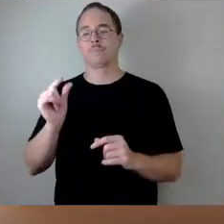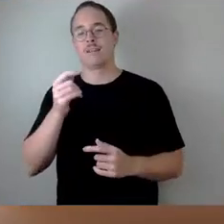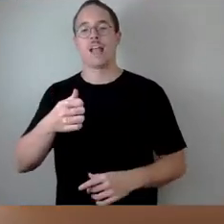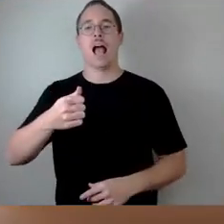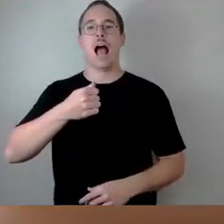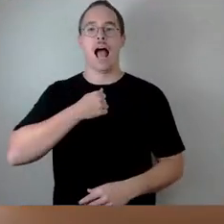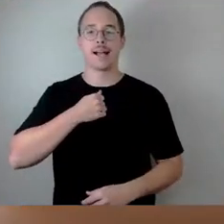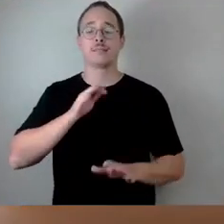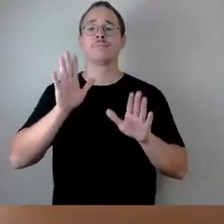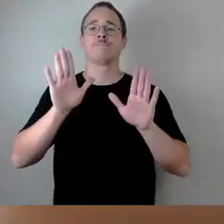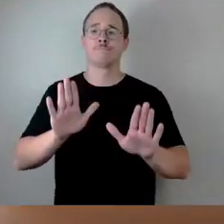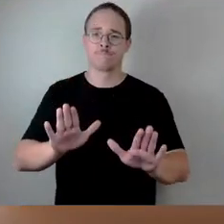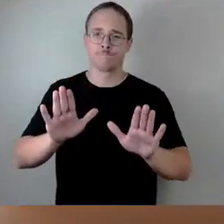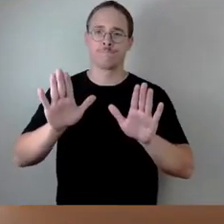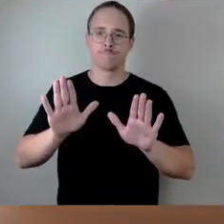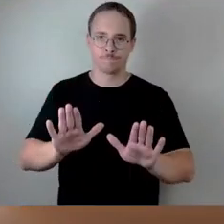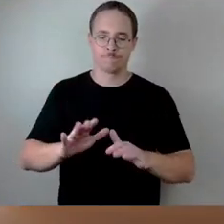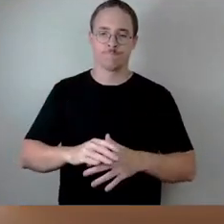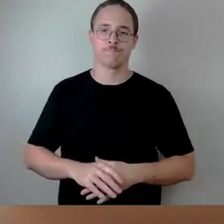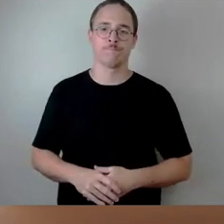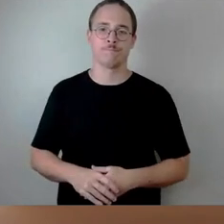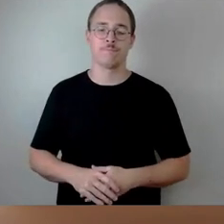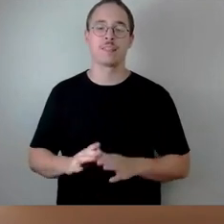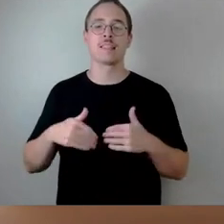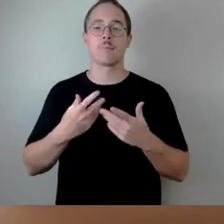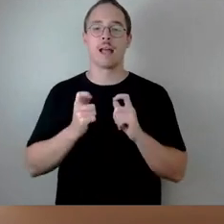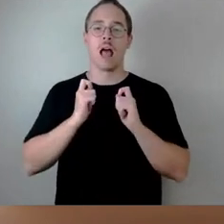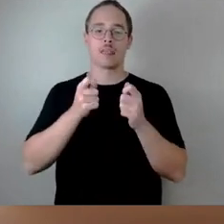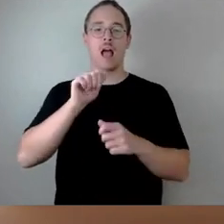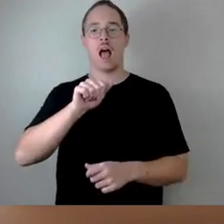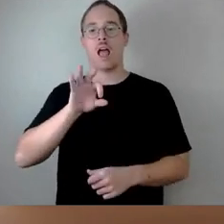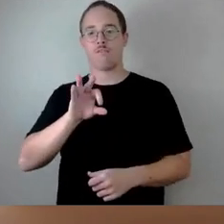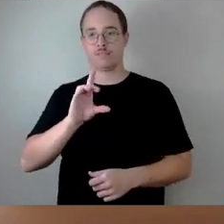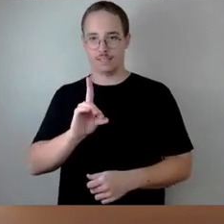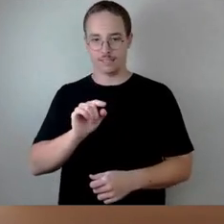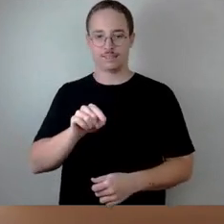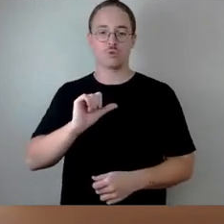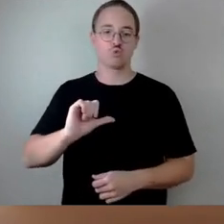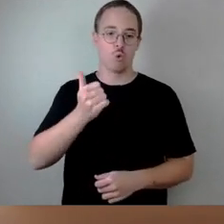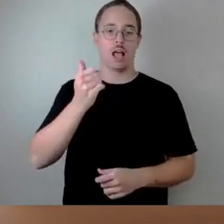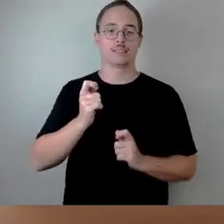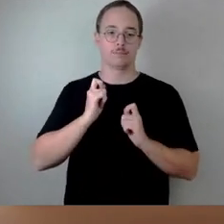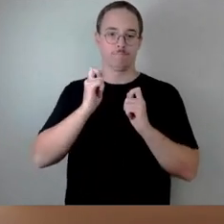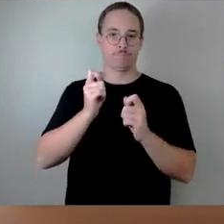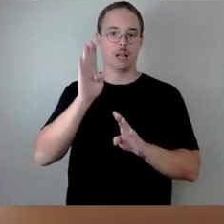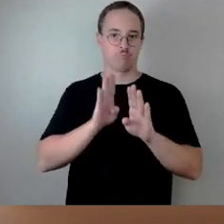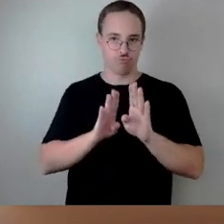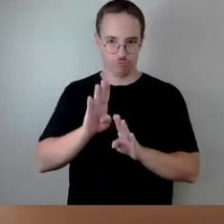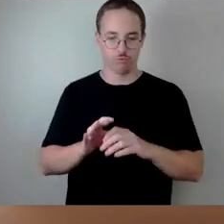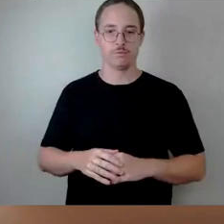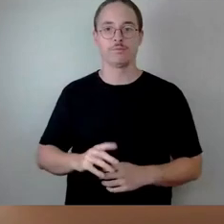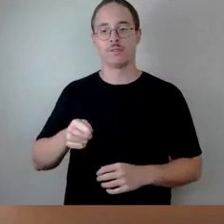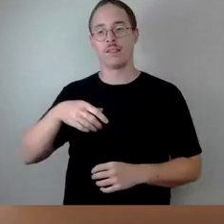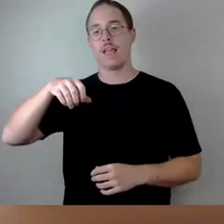es gibt den Antrag AfD, den würde ich zunächst abstimmen. Dann gibt es den SPD